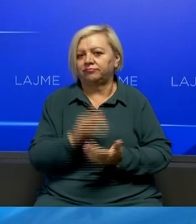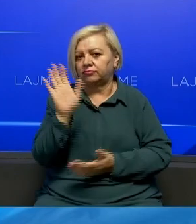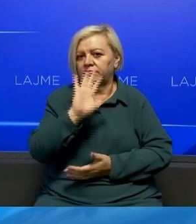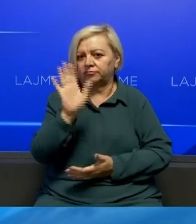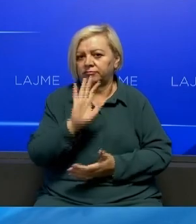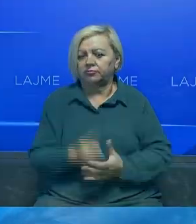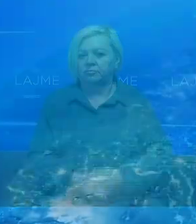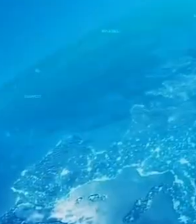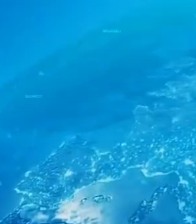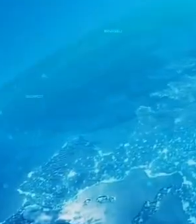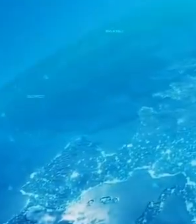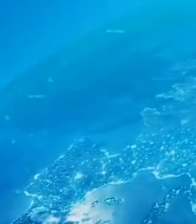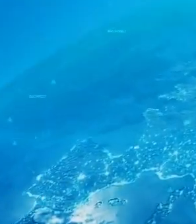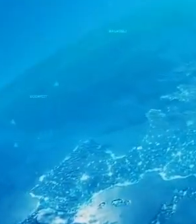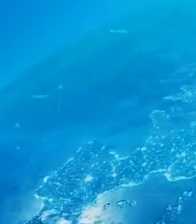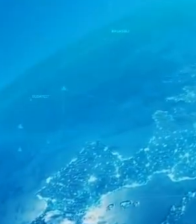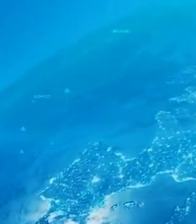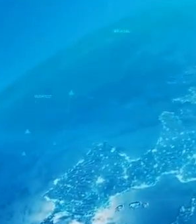pafshin